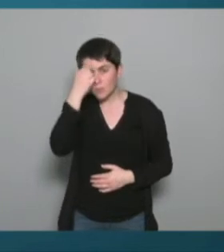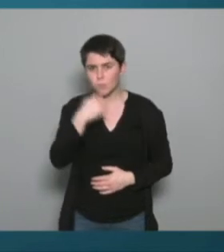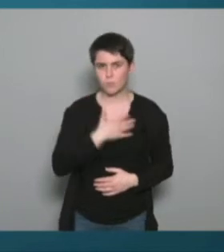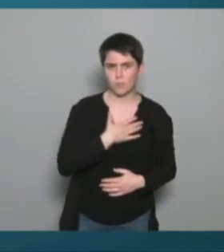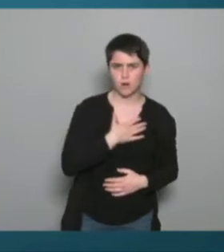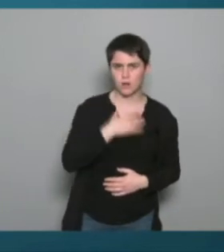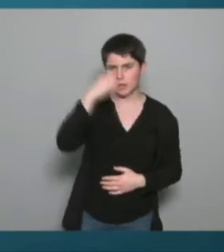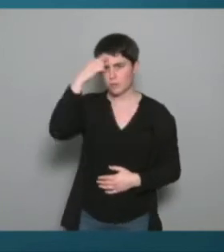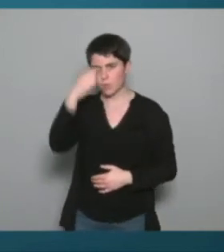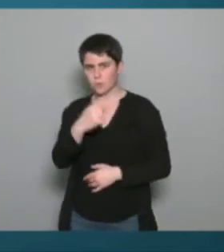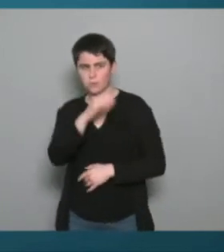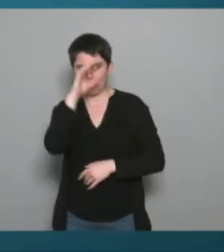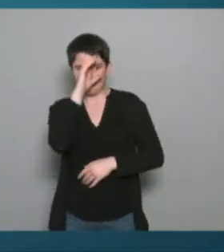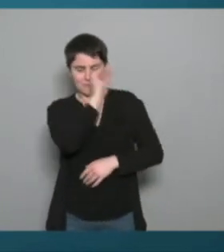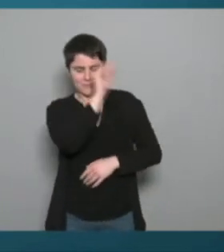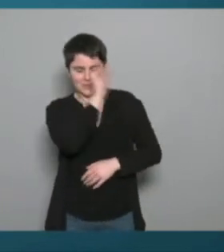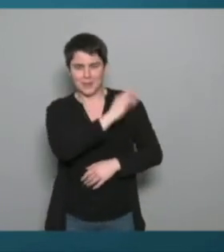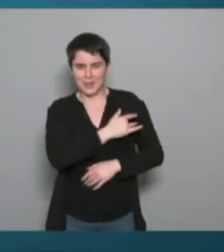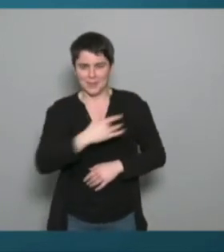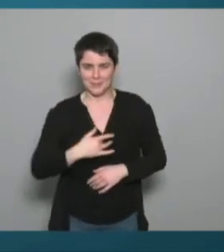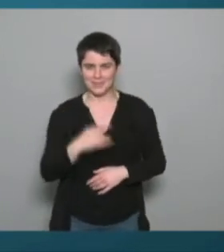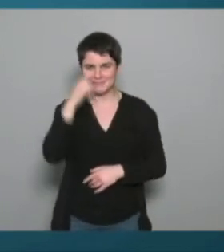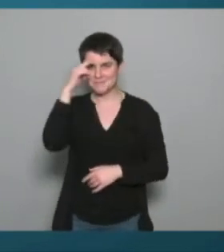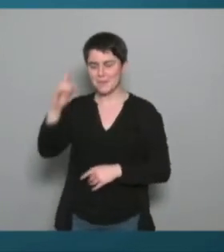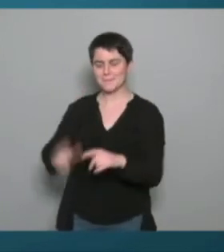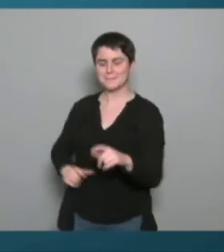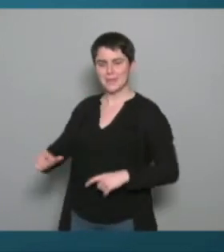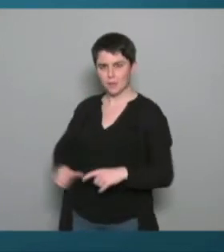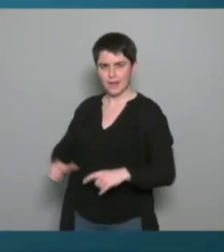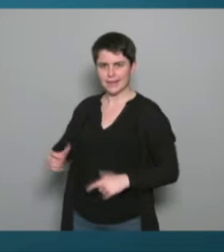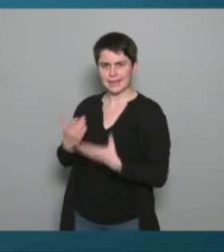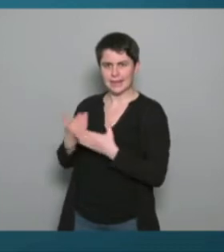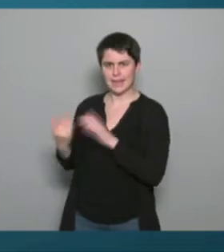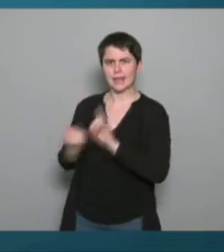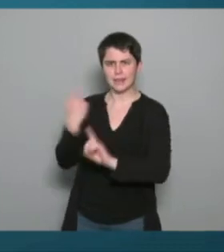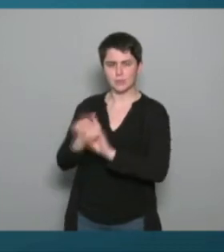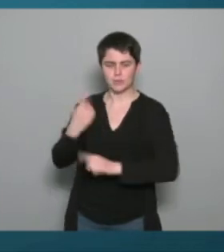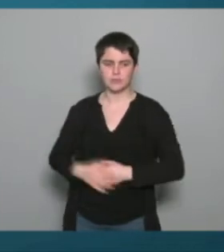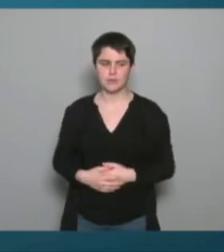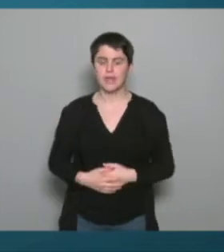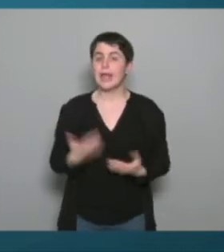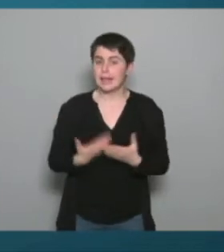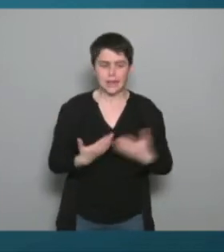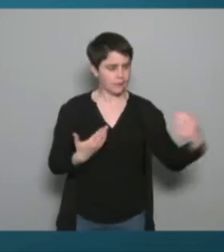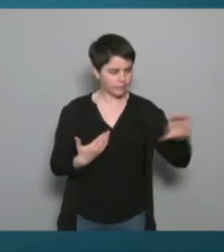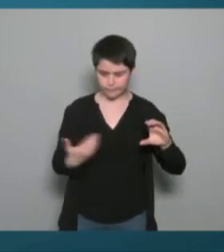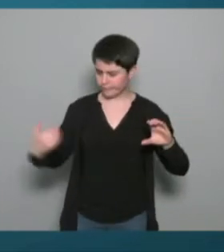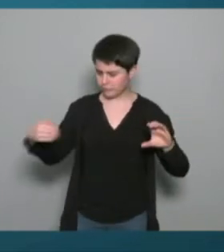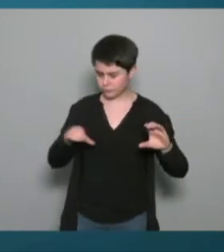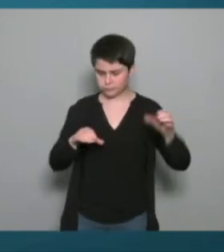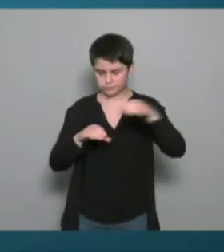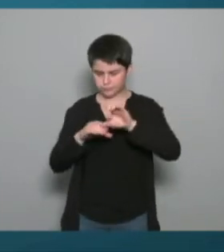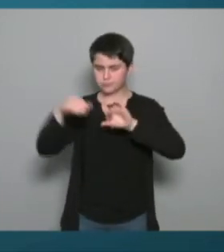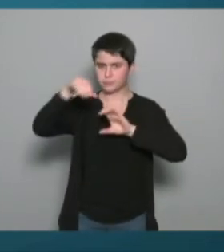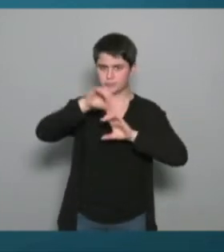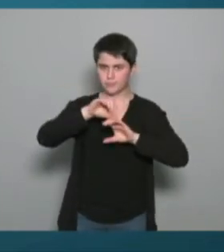de santé et c'est là où on voit vraiment la complémentarité et cette légitimité d